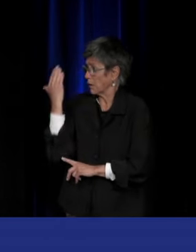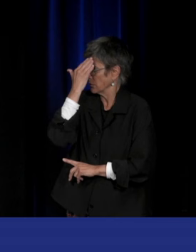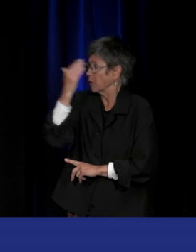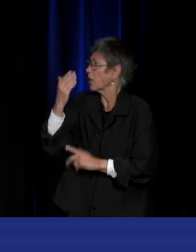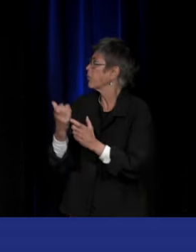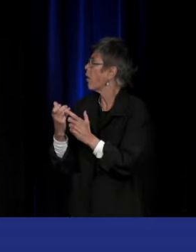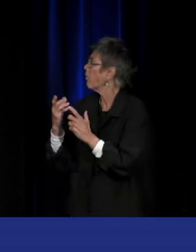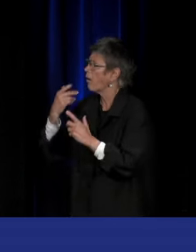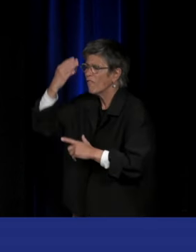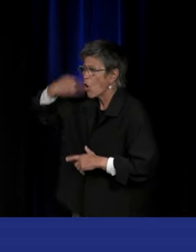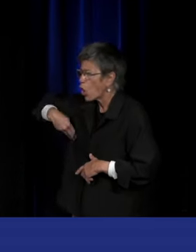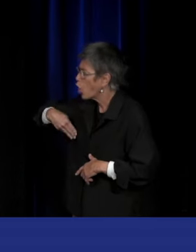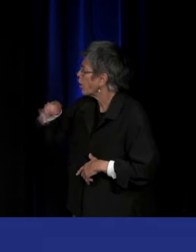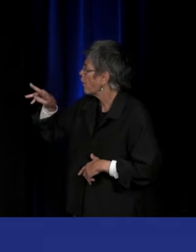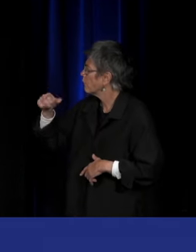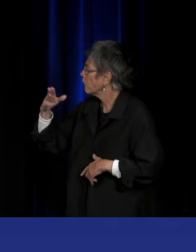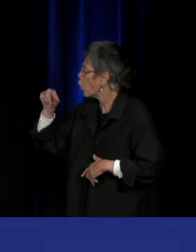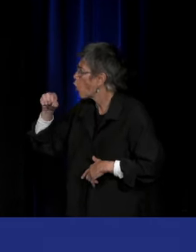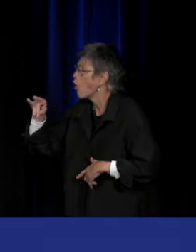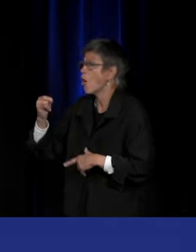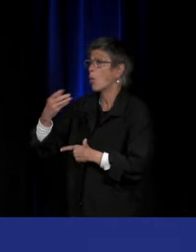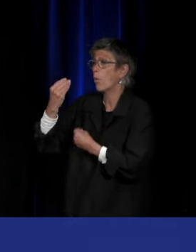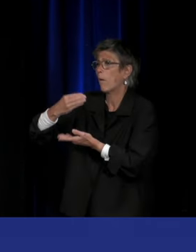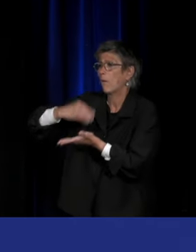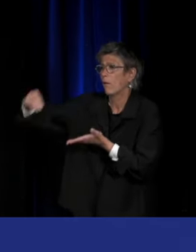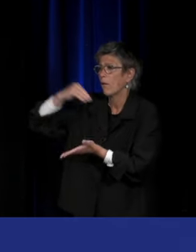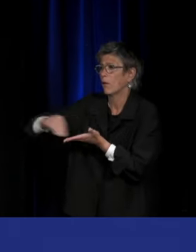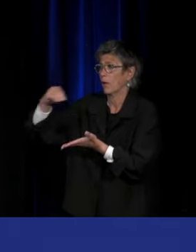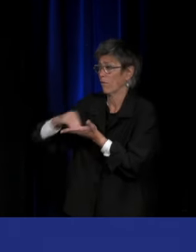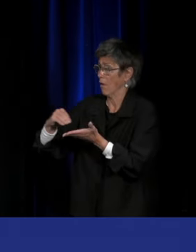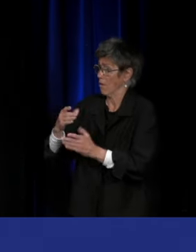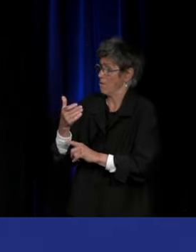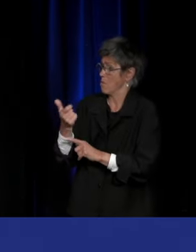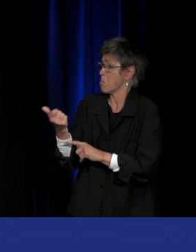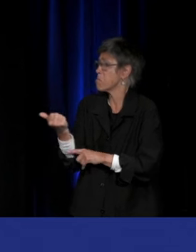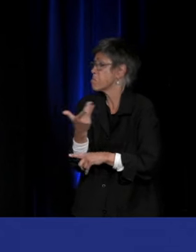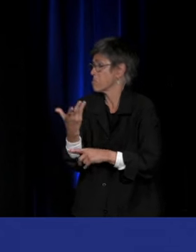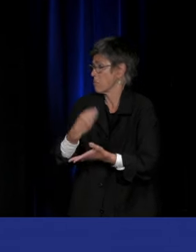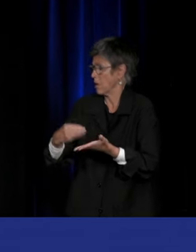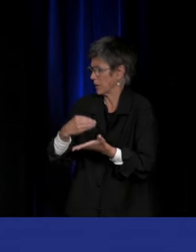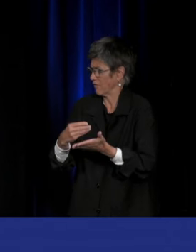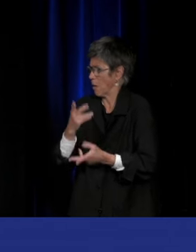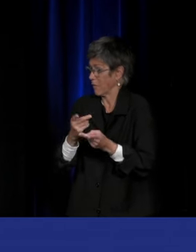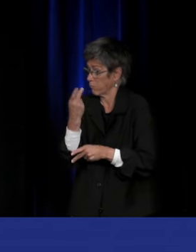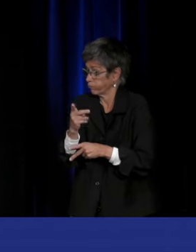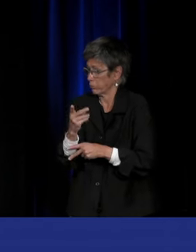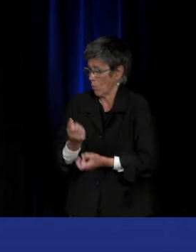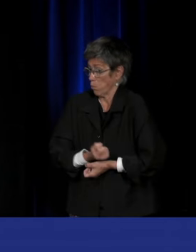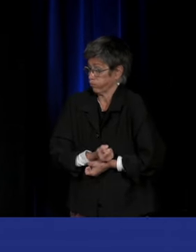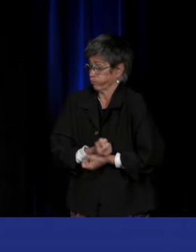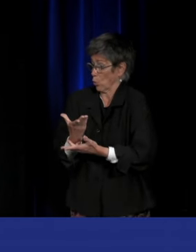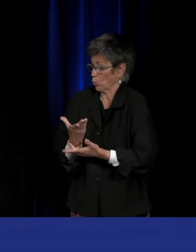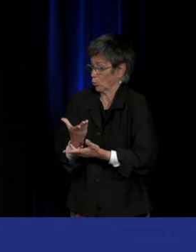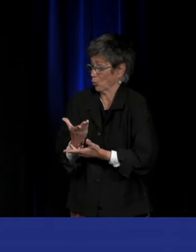exemple comme Van Gogh ou des écrivains avaient pu avoir des productions artistiques qui pouvaient être liés à leurs